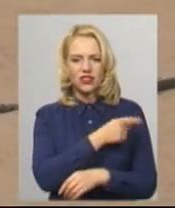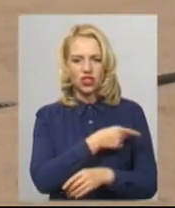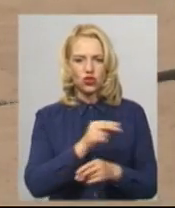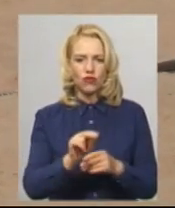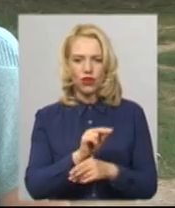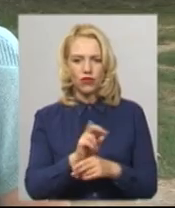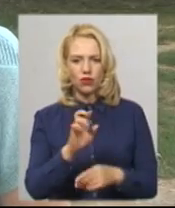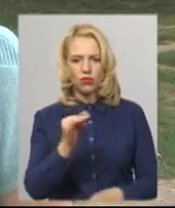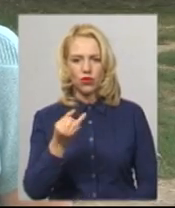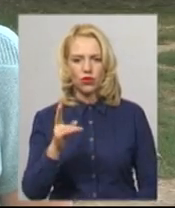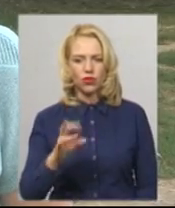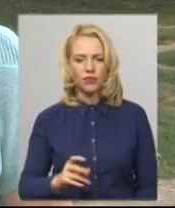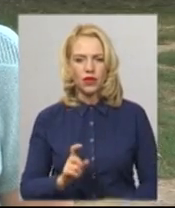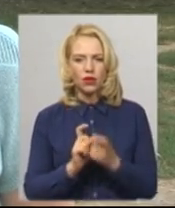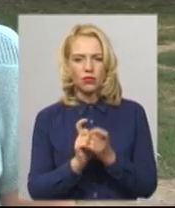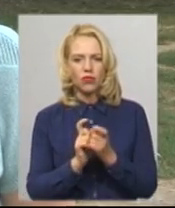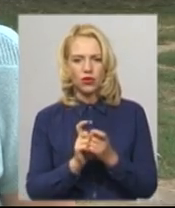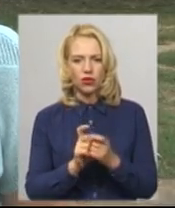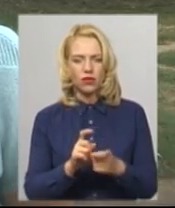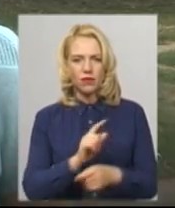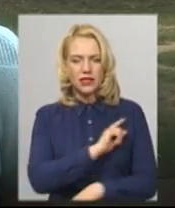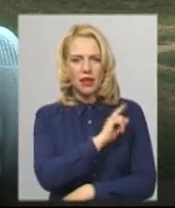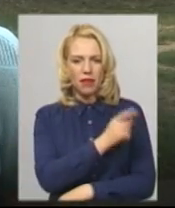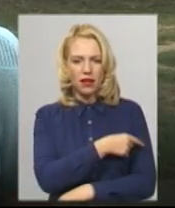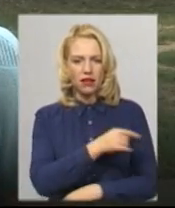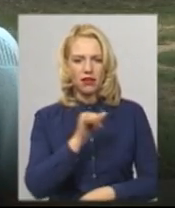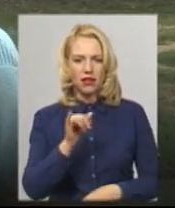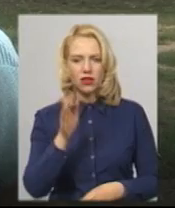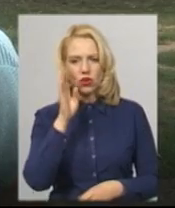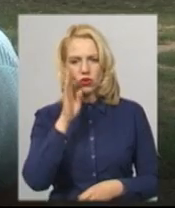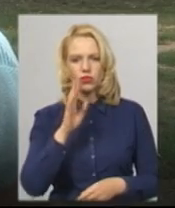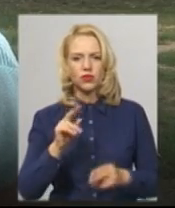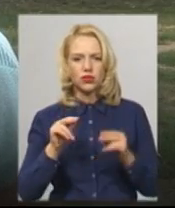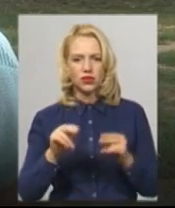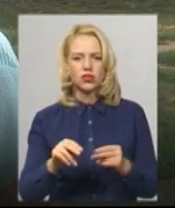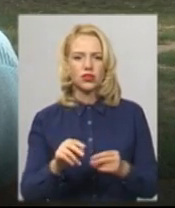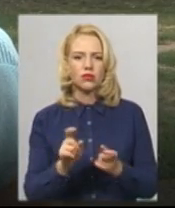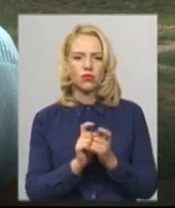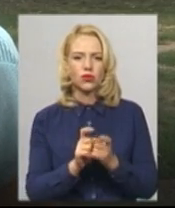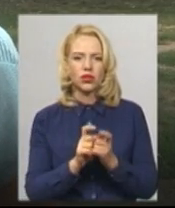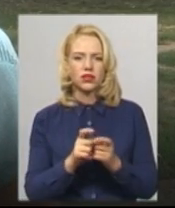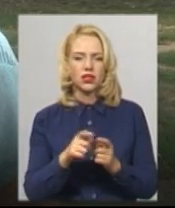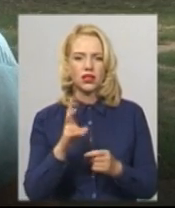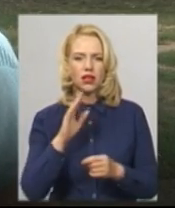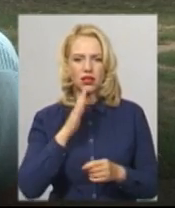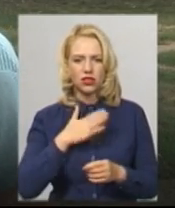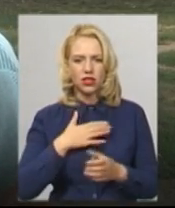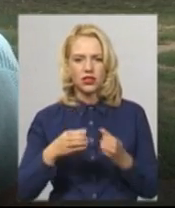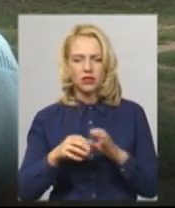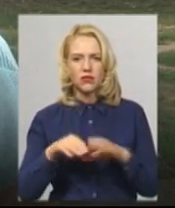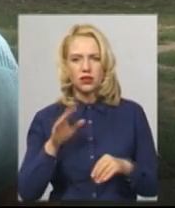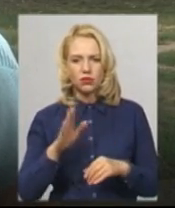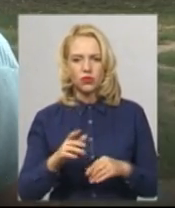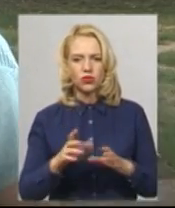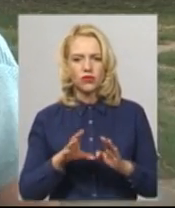Тетяна Бойко. «Боротьба за пекло, хлопці боряться відверто. Наша збірна буде складена